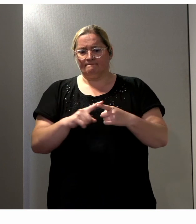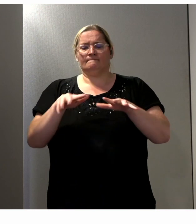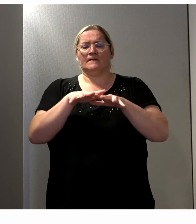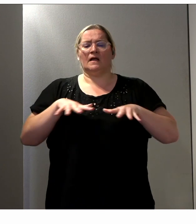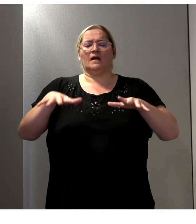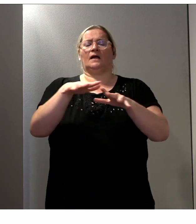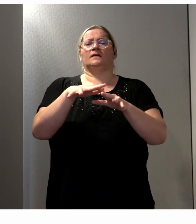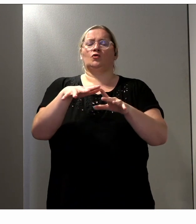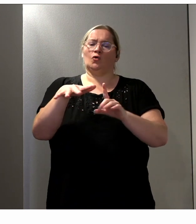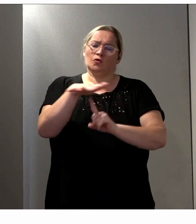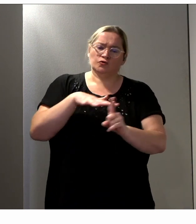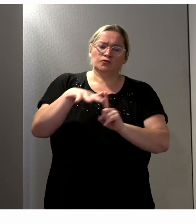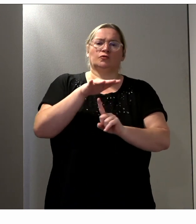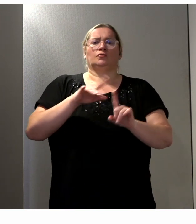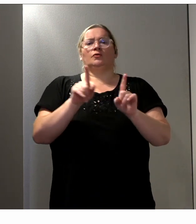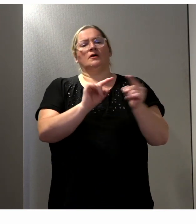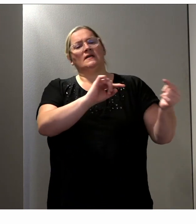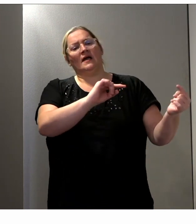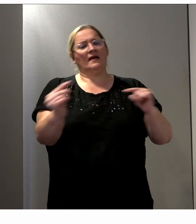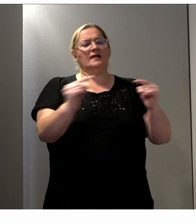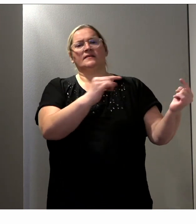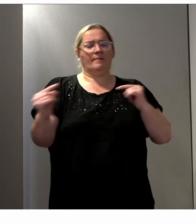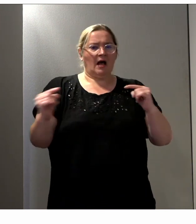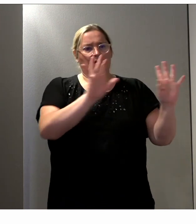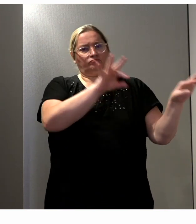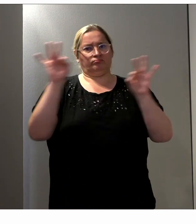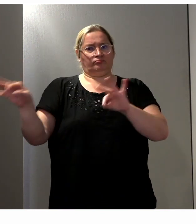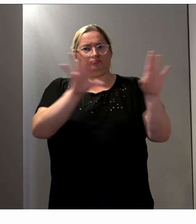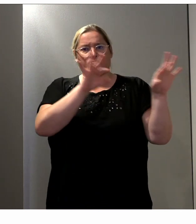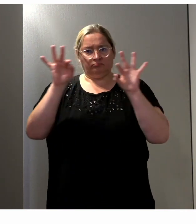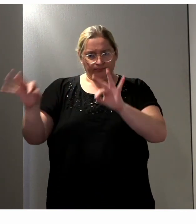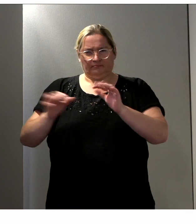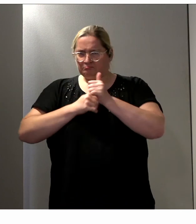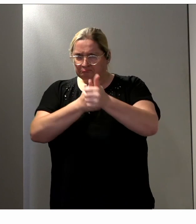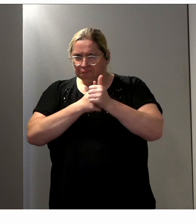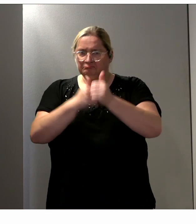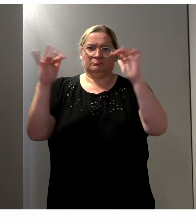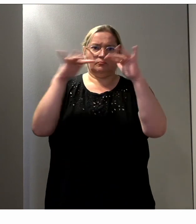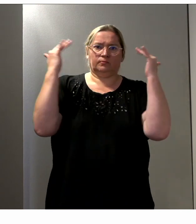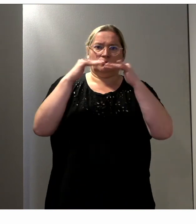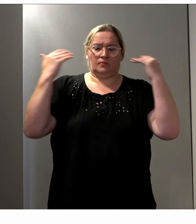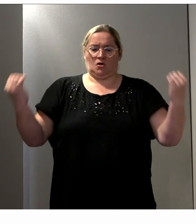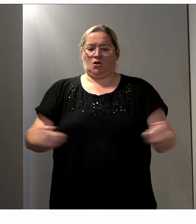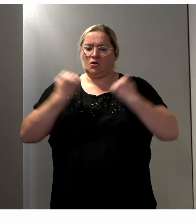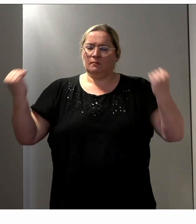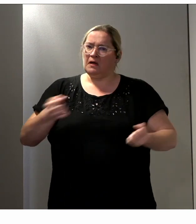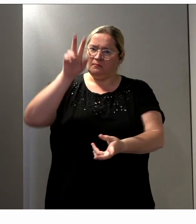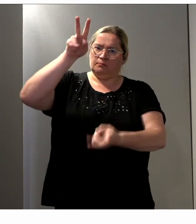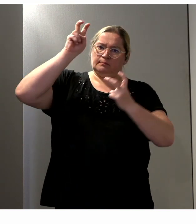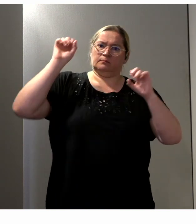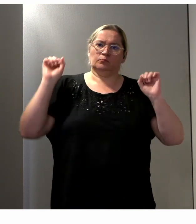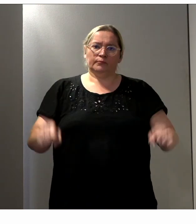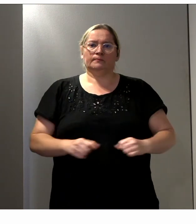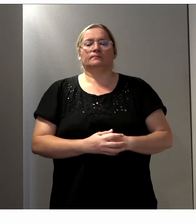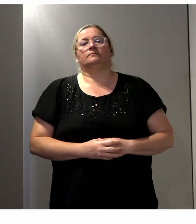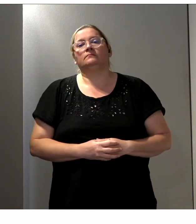Cédric l'évoquait, d'un certain nombre d'éléments de débat pour pouvoir du coup suivre ces campagnes de façon vraiment efficiente.